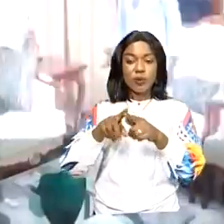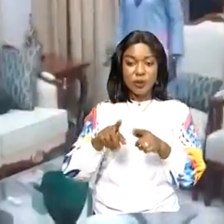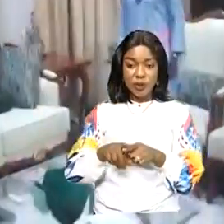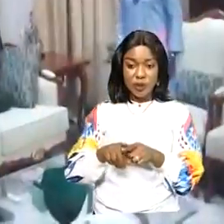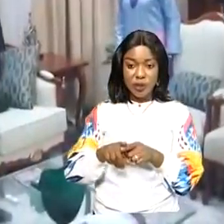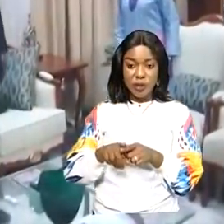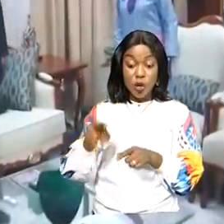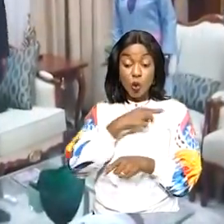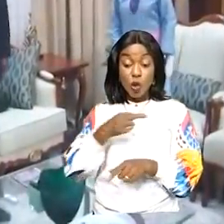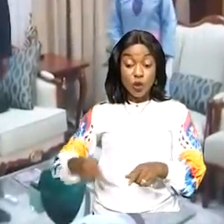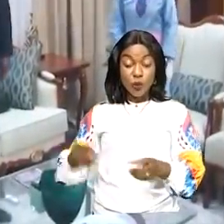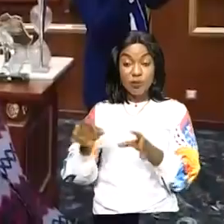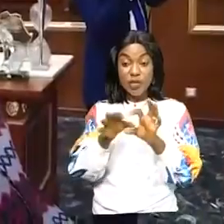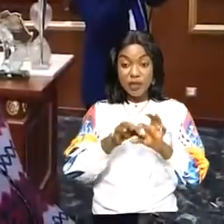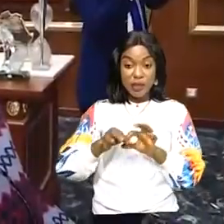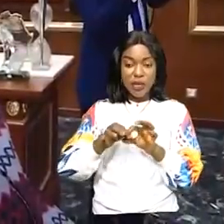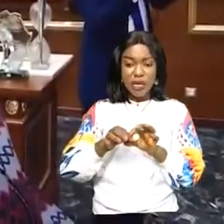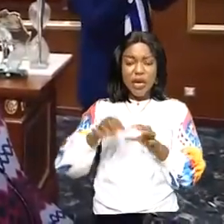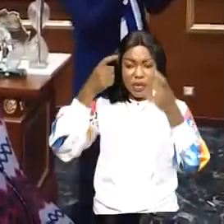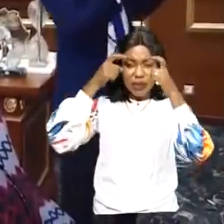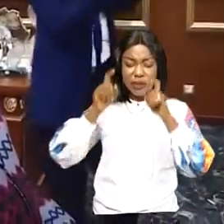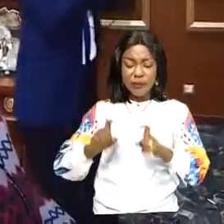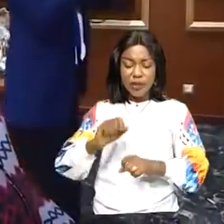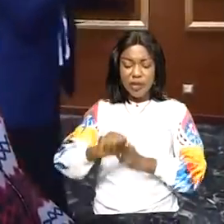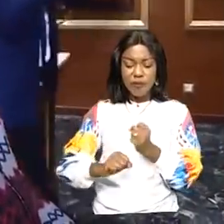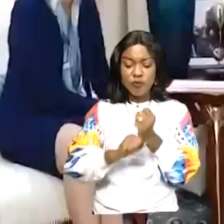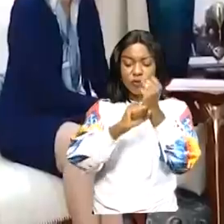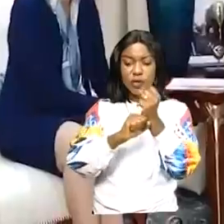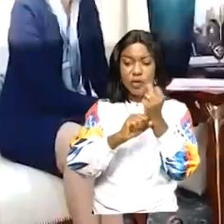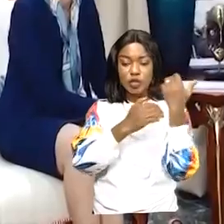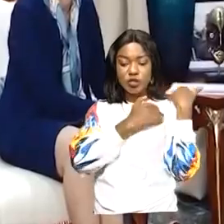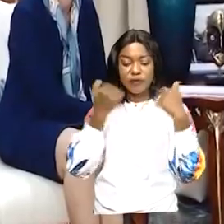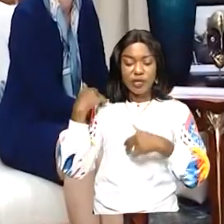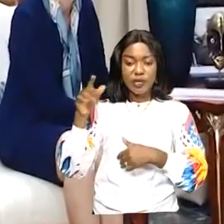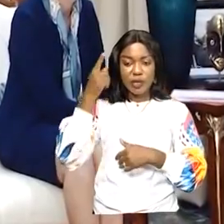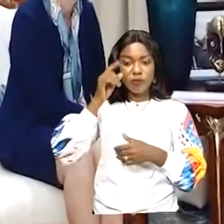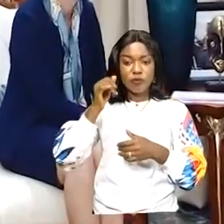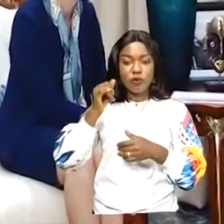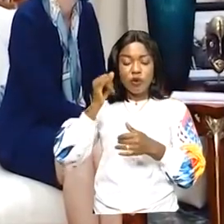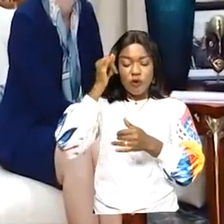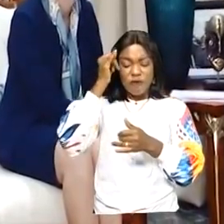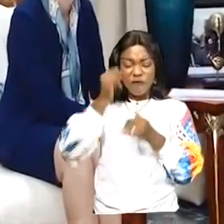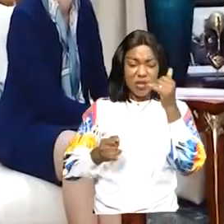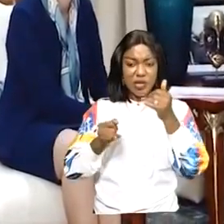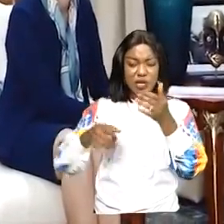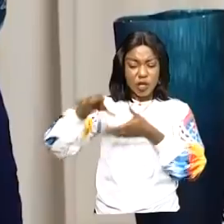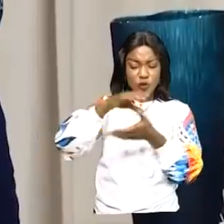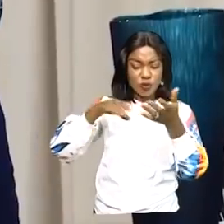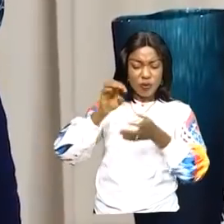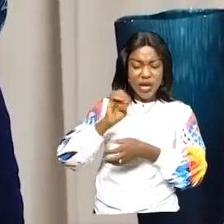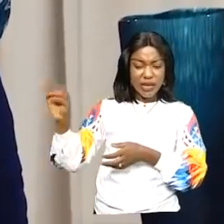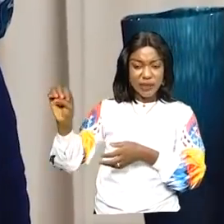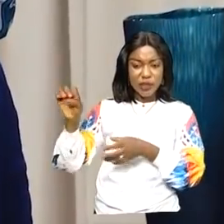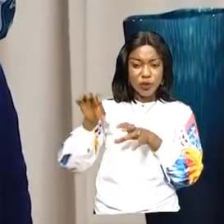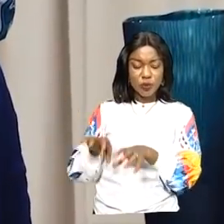est déterminé à appuyer le choix de l'État dans ses efforts pour éradiquer l'insécurité dans l'est de la RDC. C'est ce qui